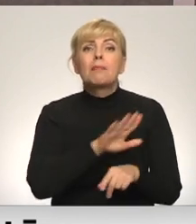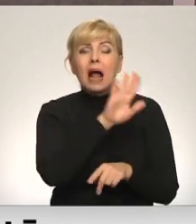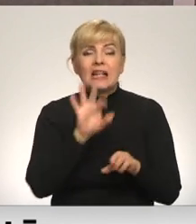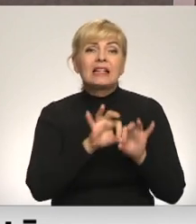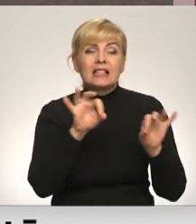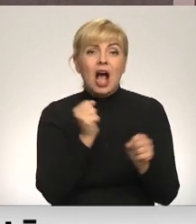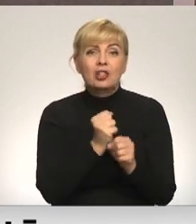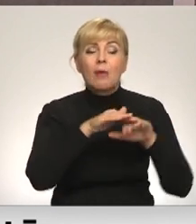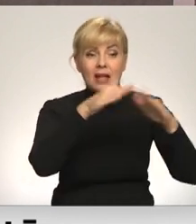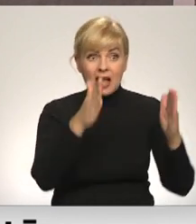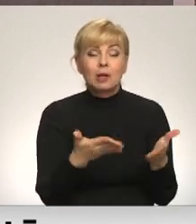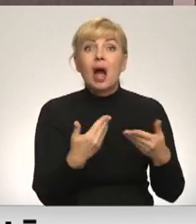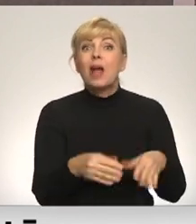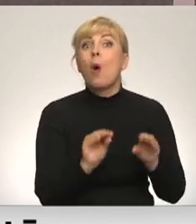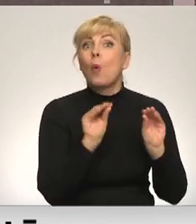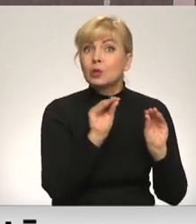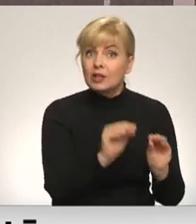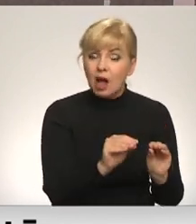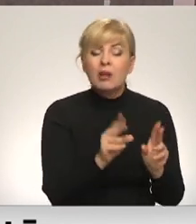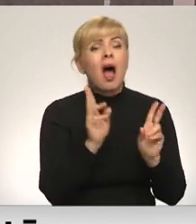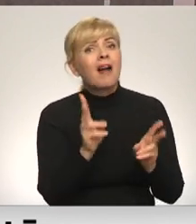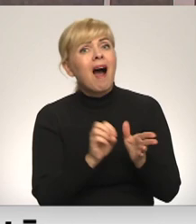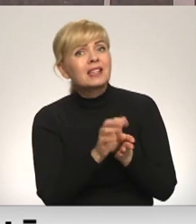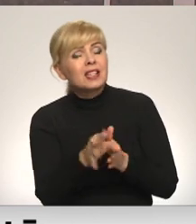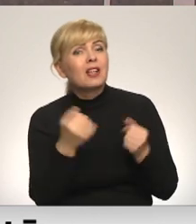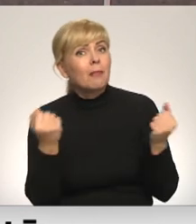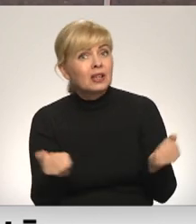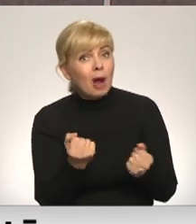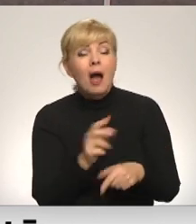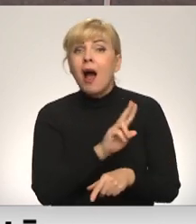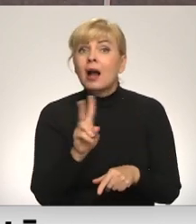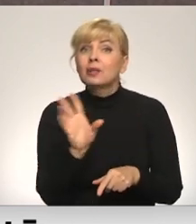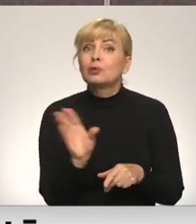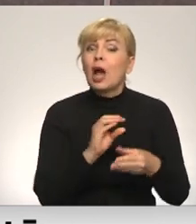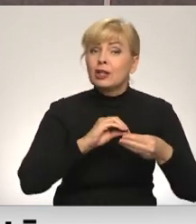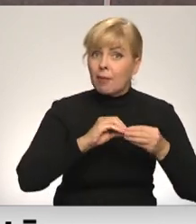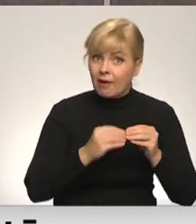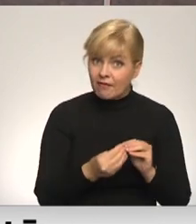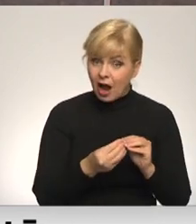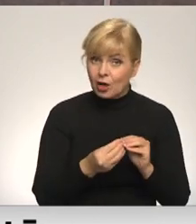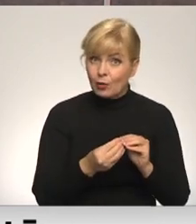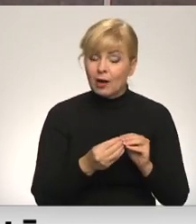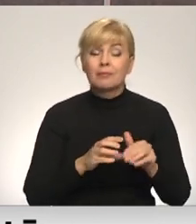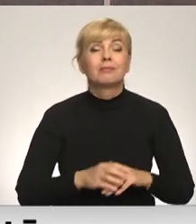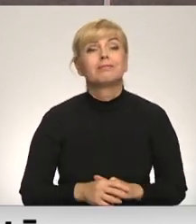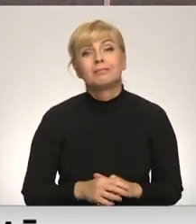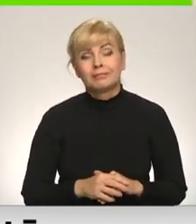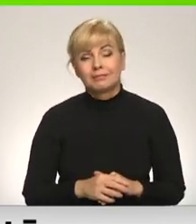taromāti jau uzstādīti. Par to, kā sistēma darbosies un kas būs jāņem vērā, turpina Patrīcija Lielnora.